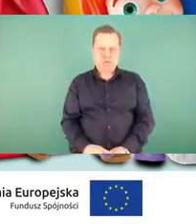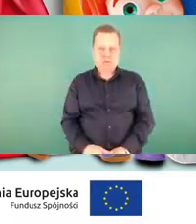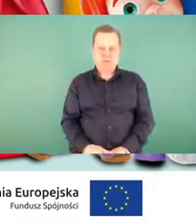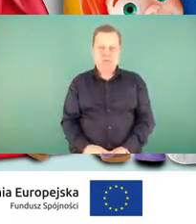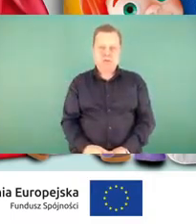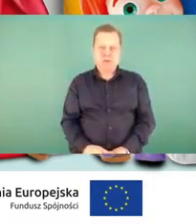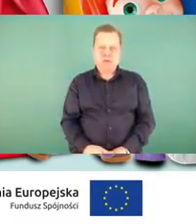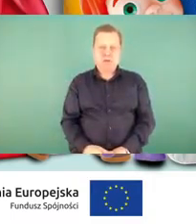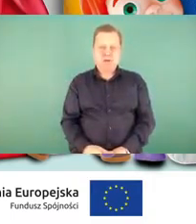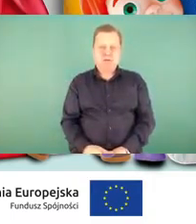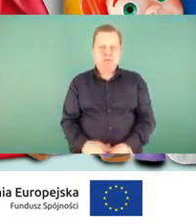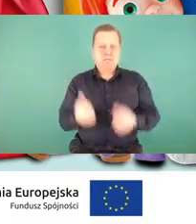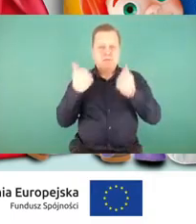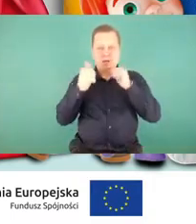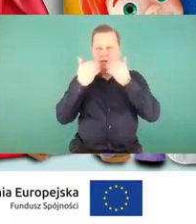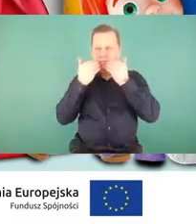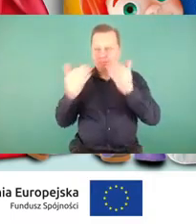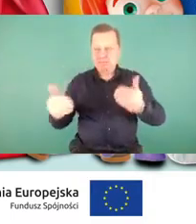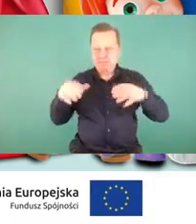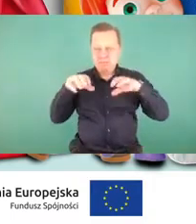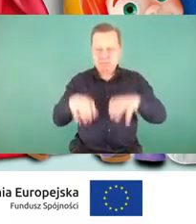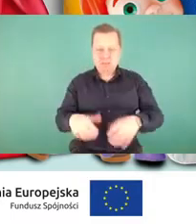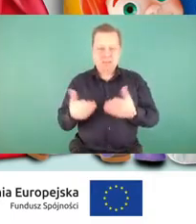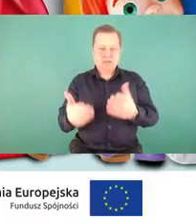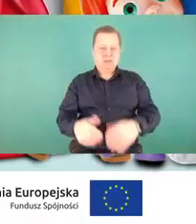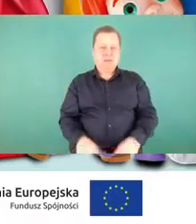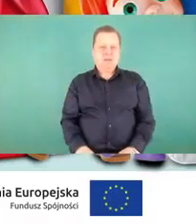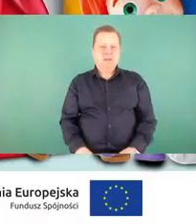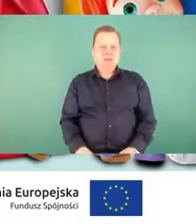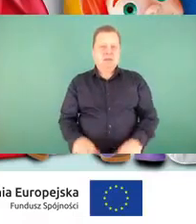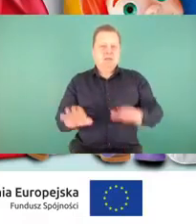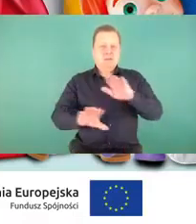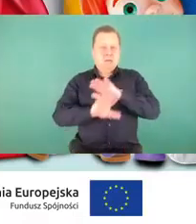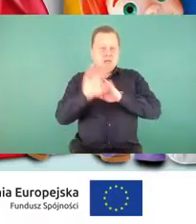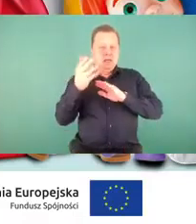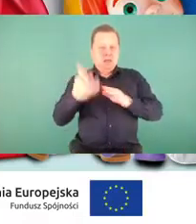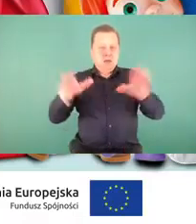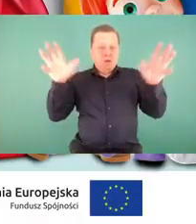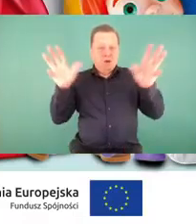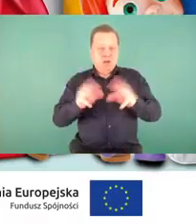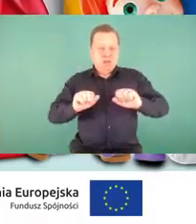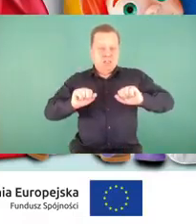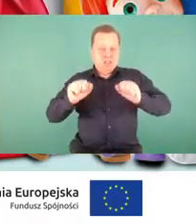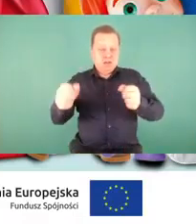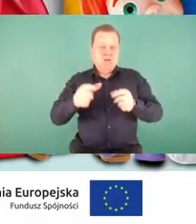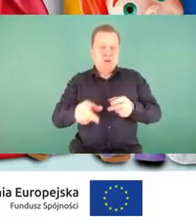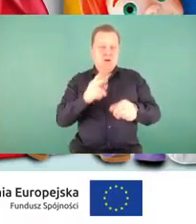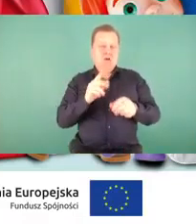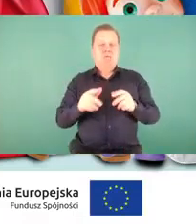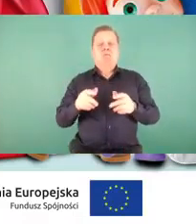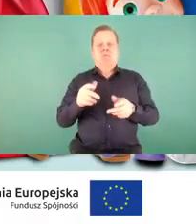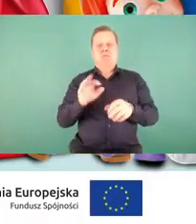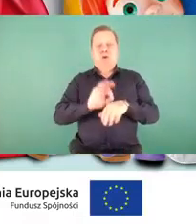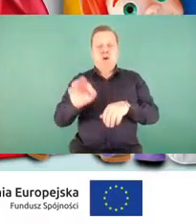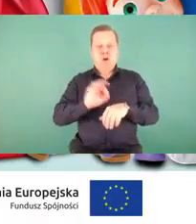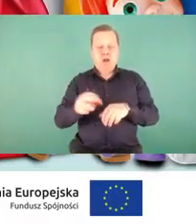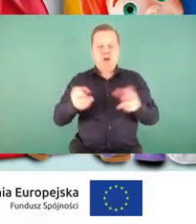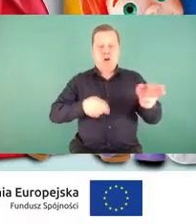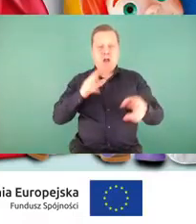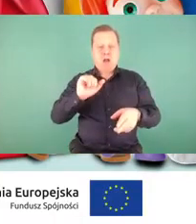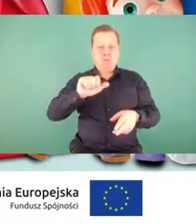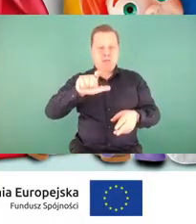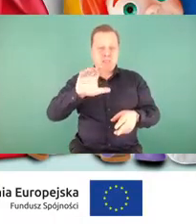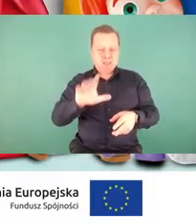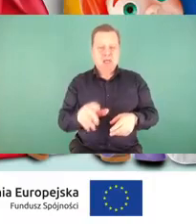Bardzo dziękuję Panie Prezesie. Prezentację z podsumowaniem działań realizowanych w ramach projektu kampania kolejowa ABC2 przedstawi Pan